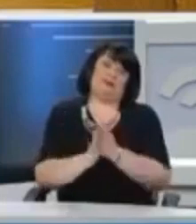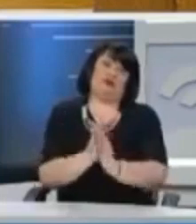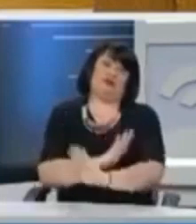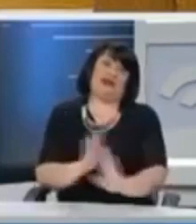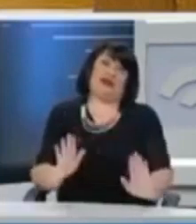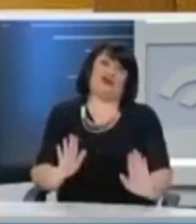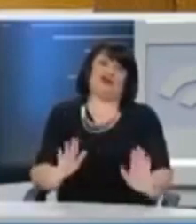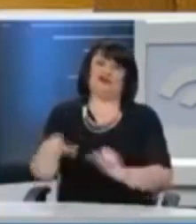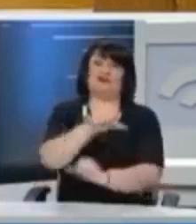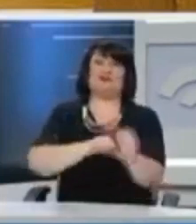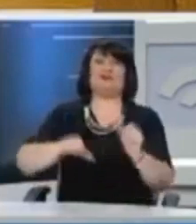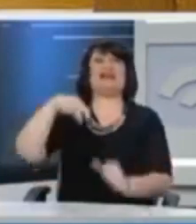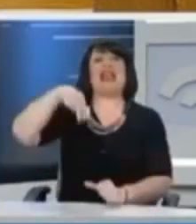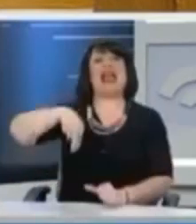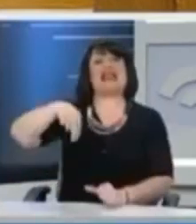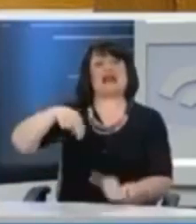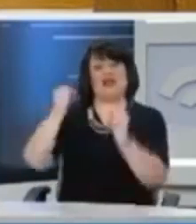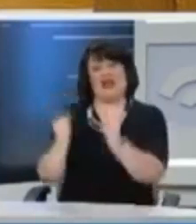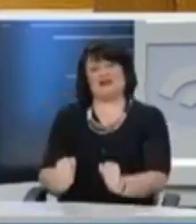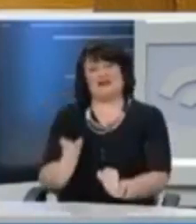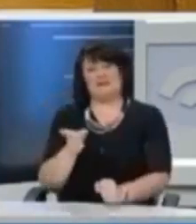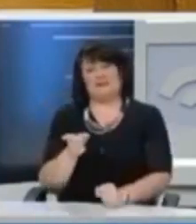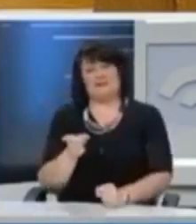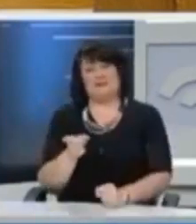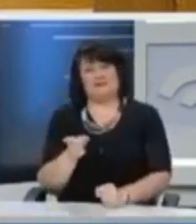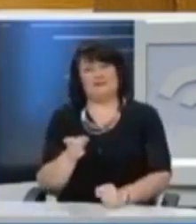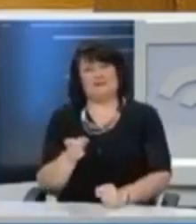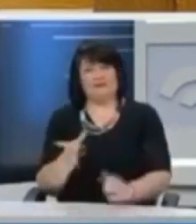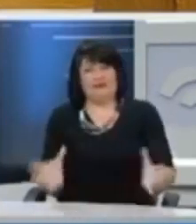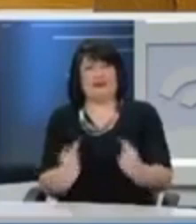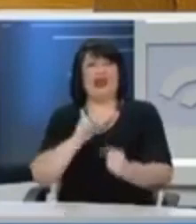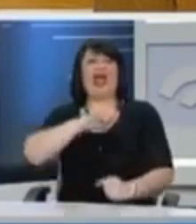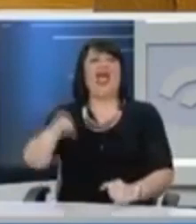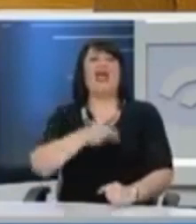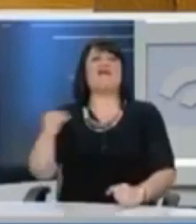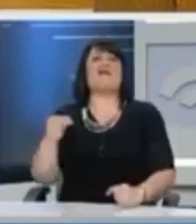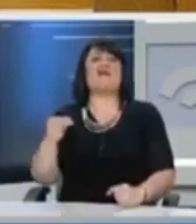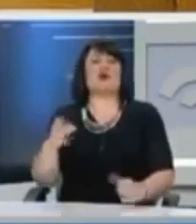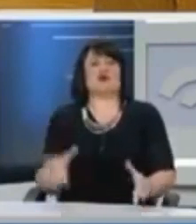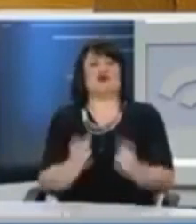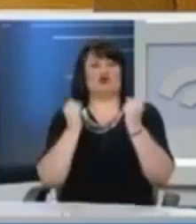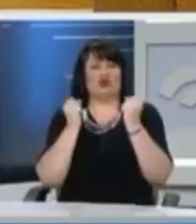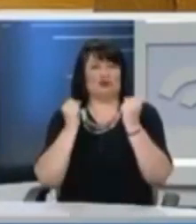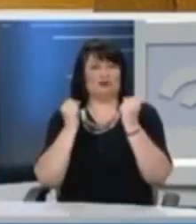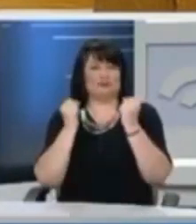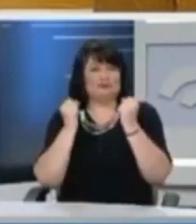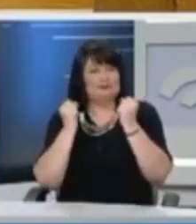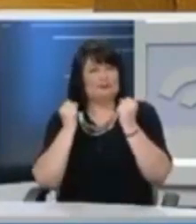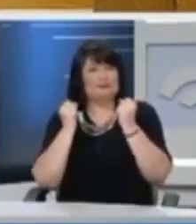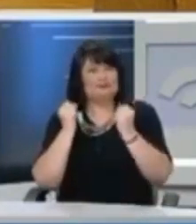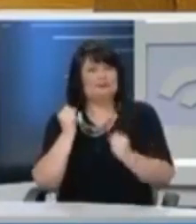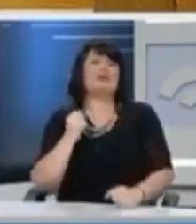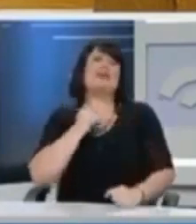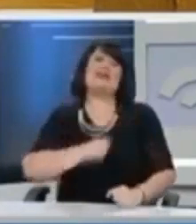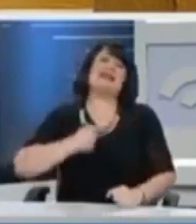αντικαταστήσει τον κύριο Ντράκη που θεωρείται ότι έσχεσε το ευρώ μέσα από την ποσοπτική χαλάρωση αλλά δυστυχώς τα